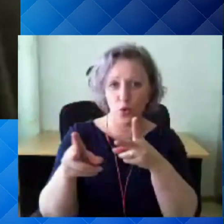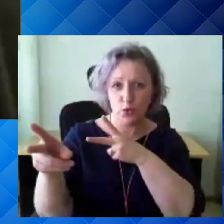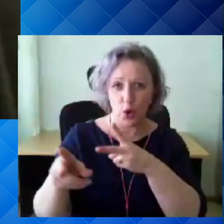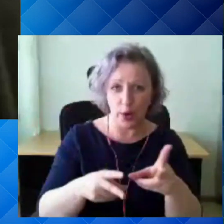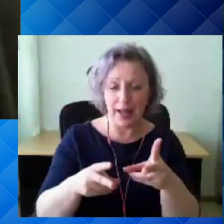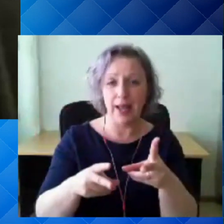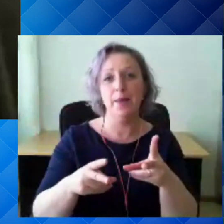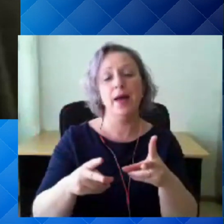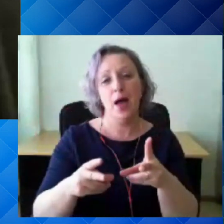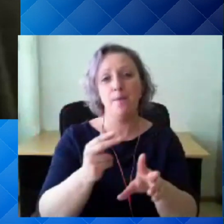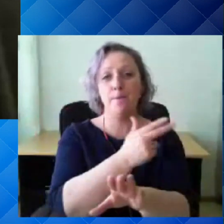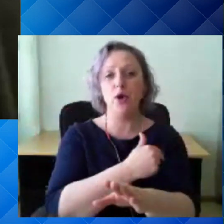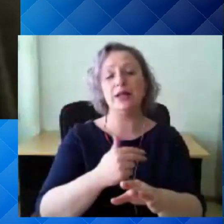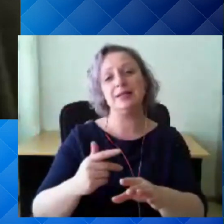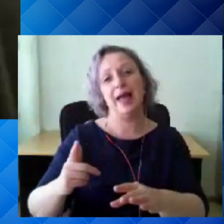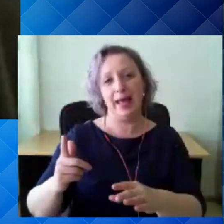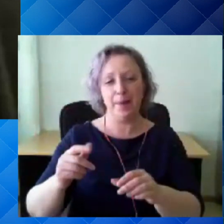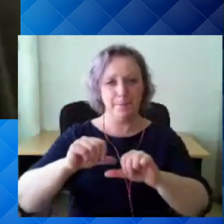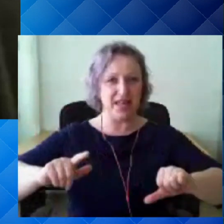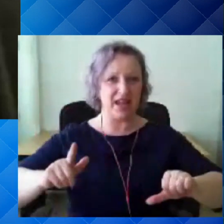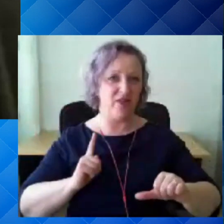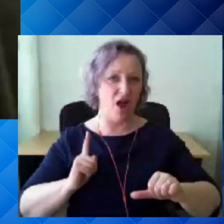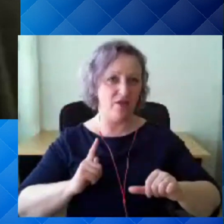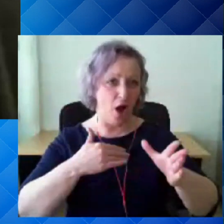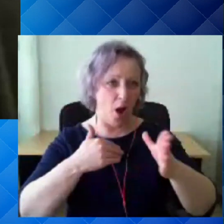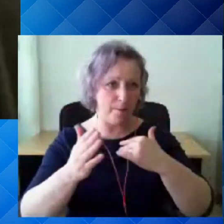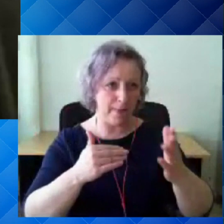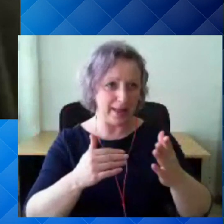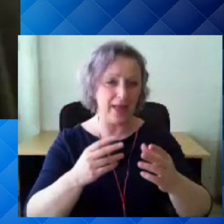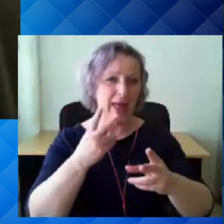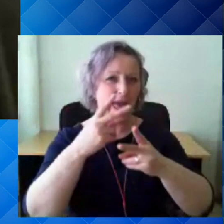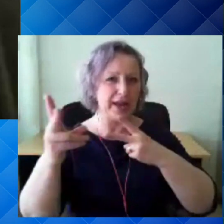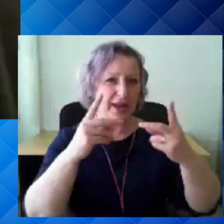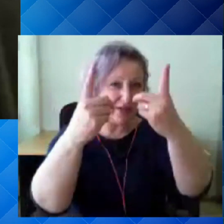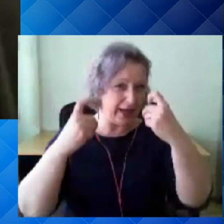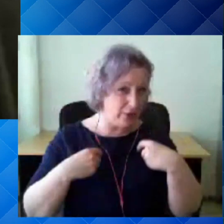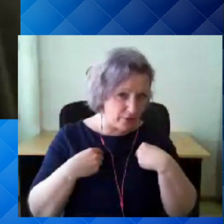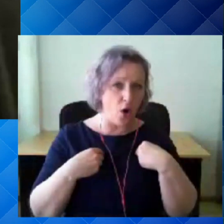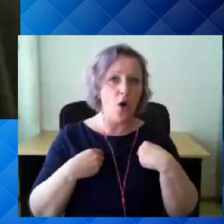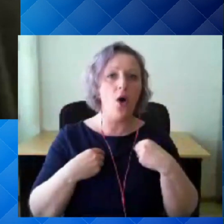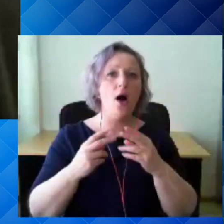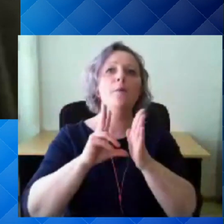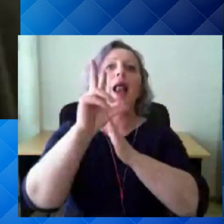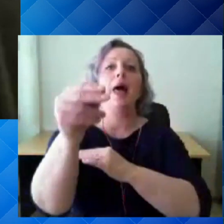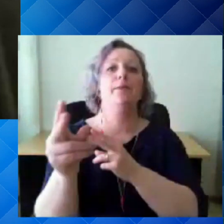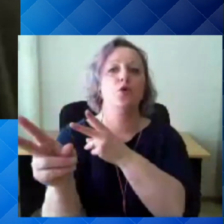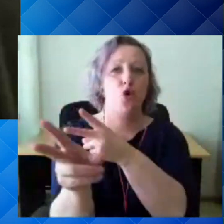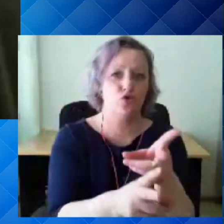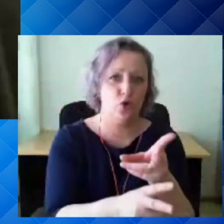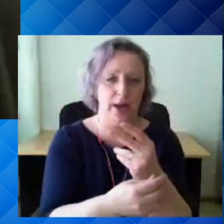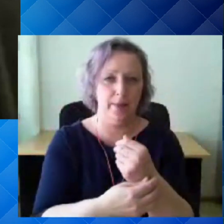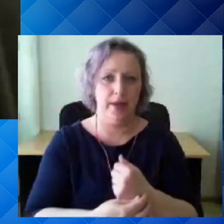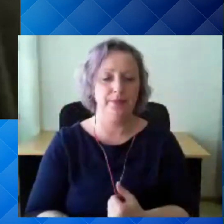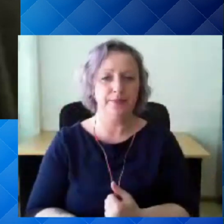PPA-ga erinevaid vihjeid, mis meie nii jõuavad seda viisi.